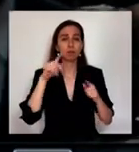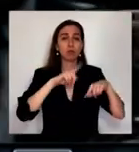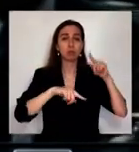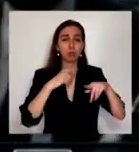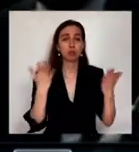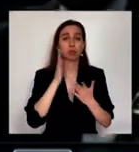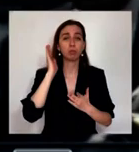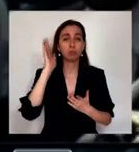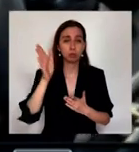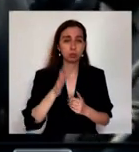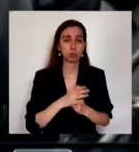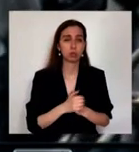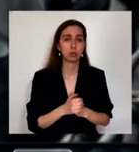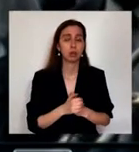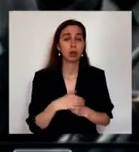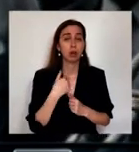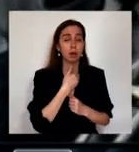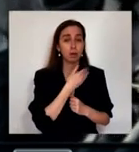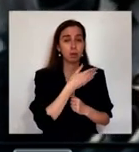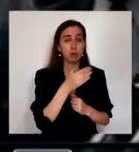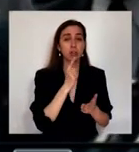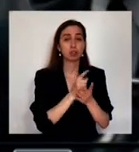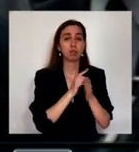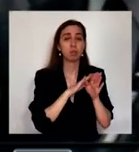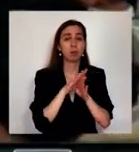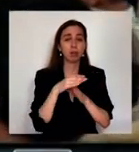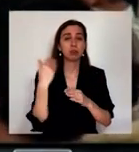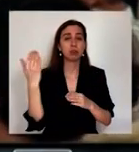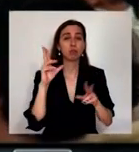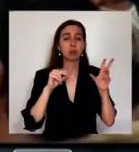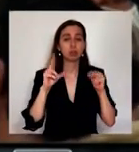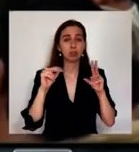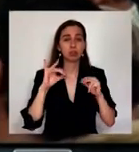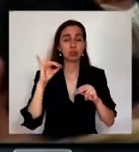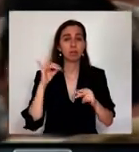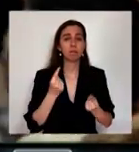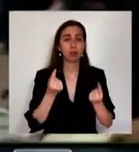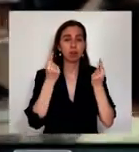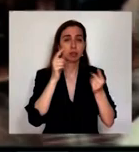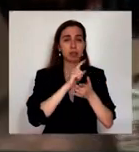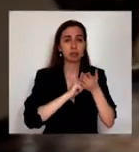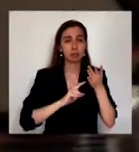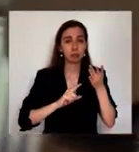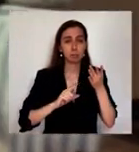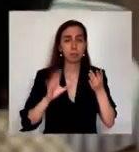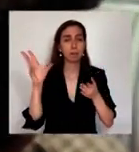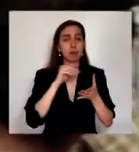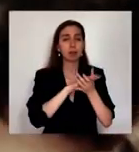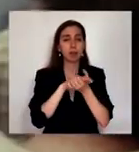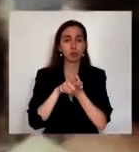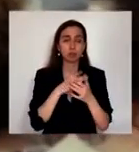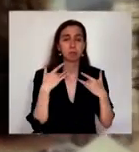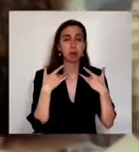его пророчеств, его надежды, его великих стихов. Всесоюзный праздник Маяковского. Он